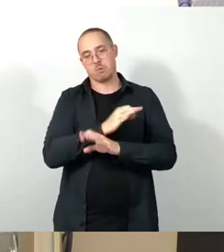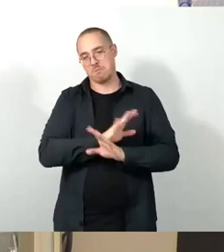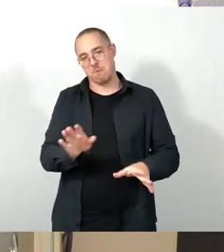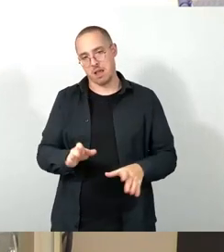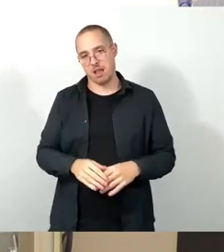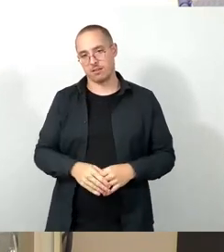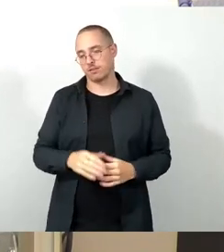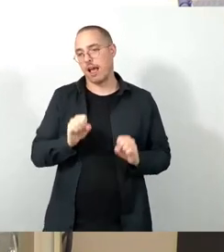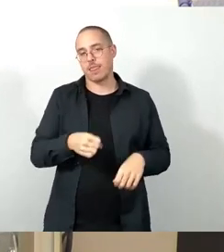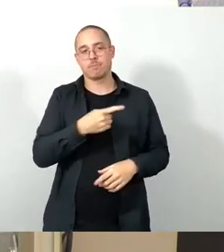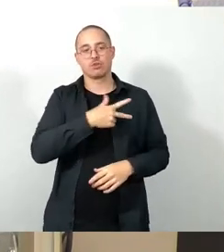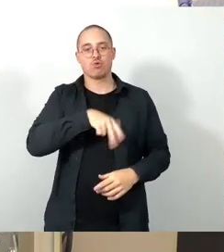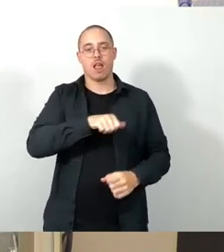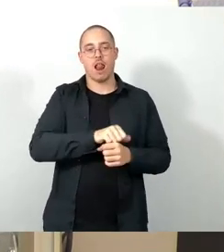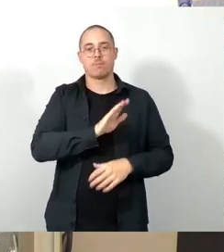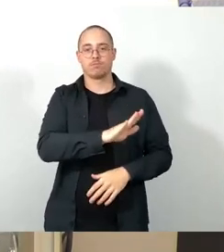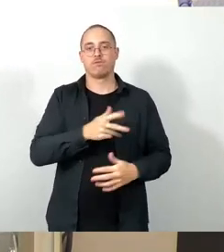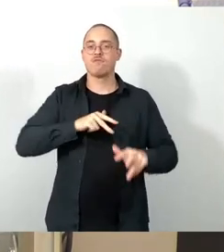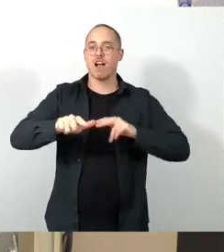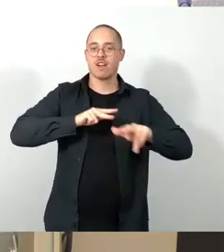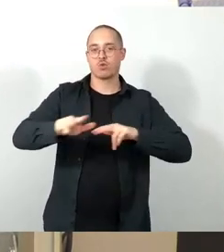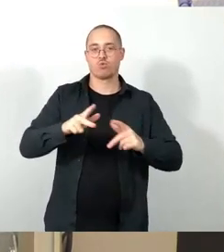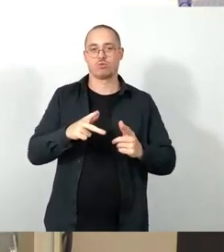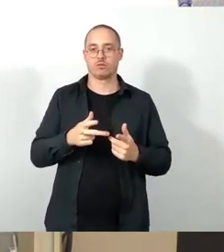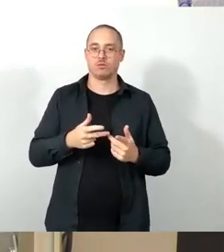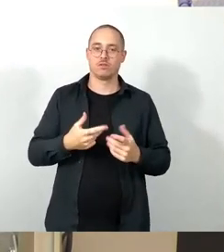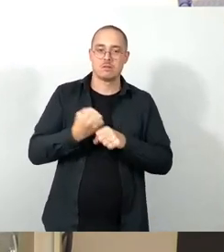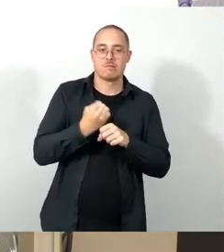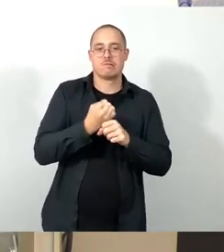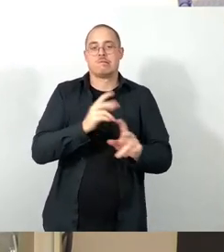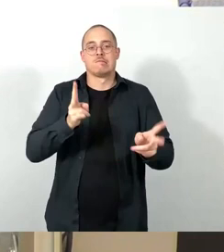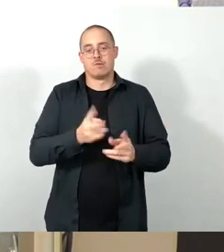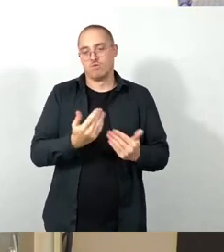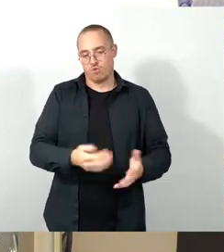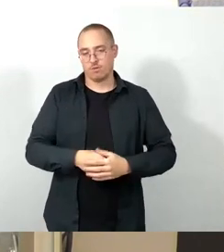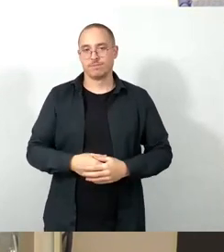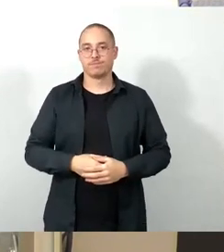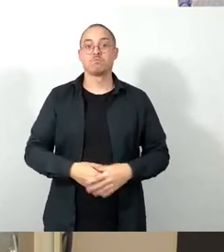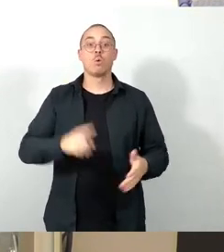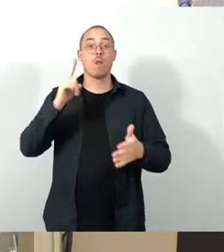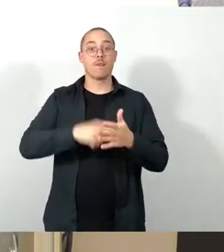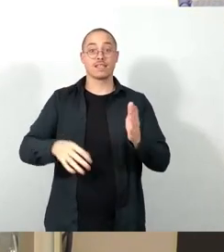einzusparen und das Ganze deutlich zu beschleunigen. Der letzte Punkt in unserem Antrag ist nochmal eine Kommunikationsoffensive.